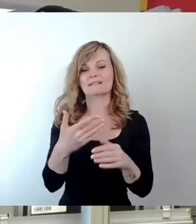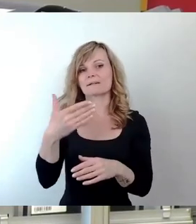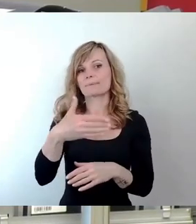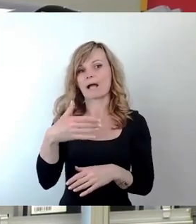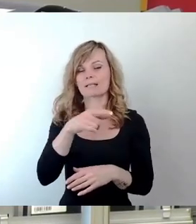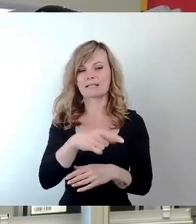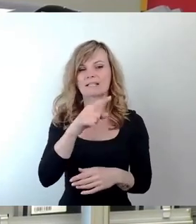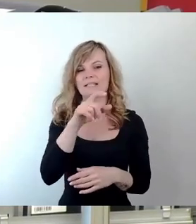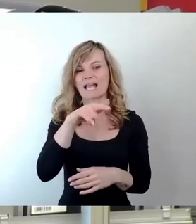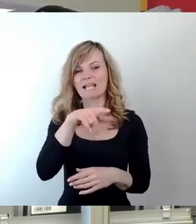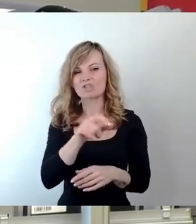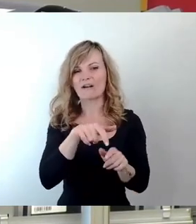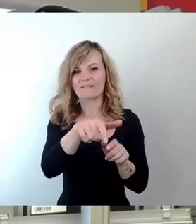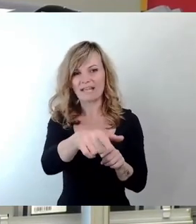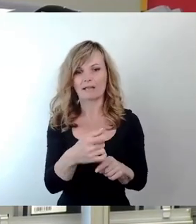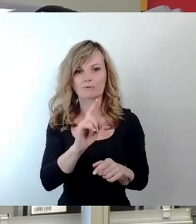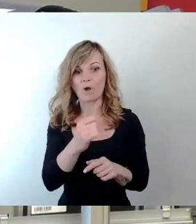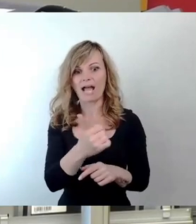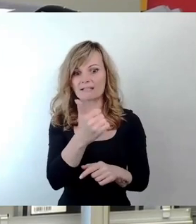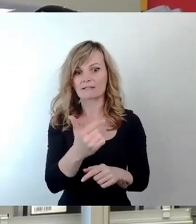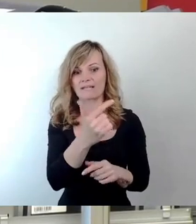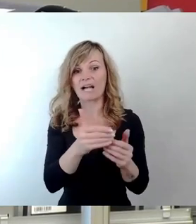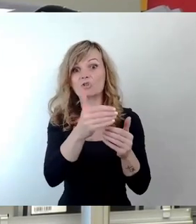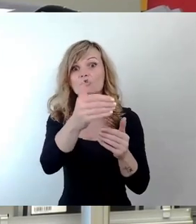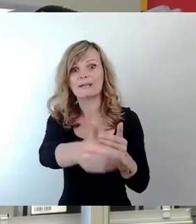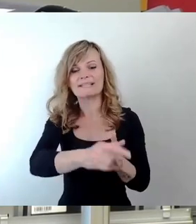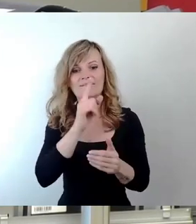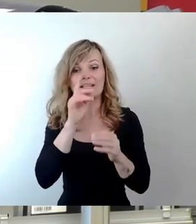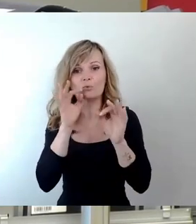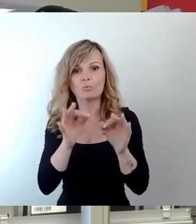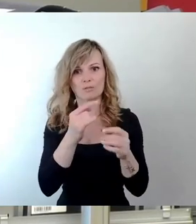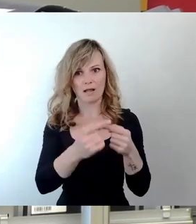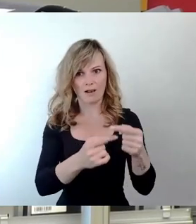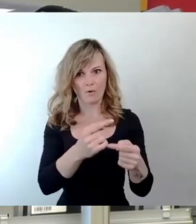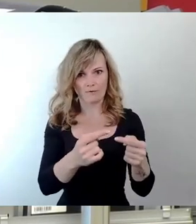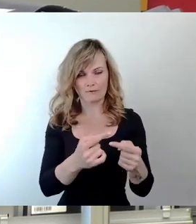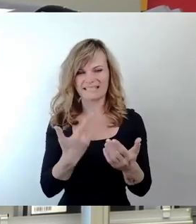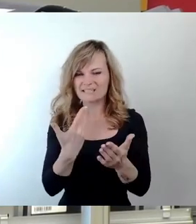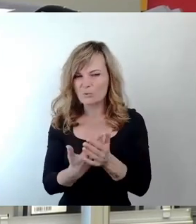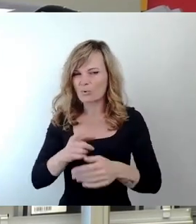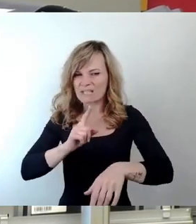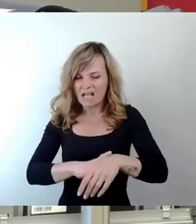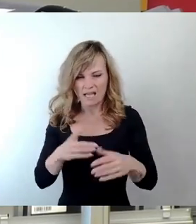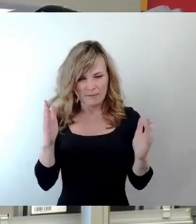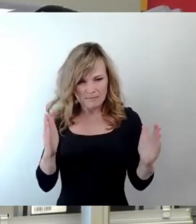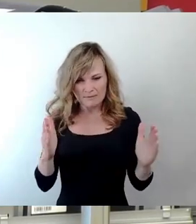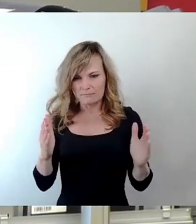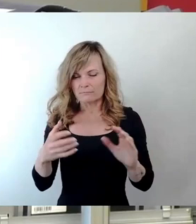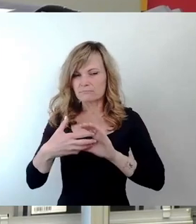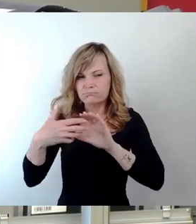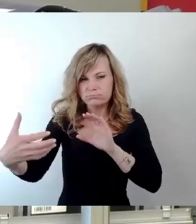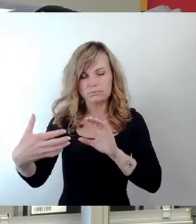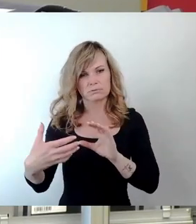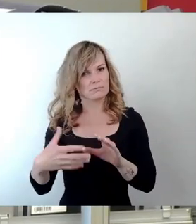wird es im Zallsaal noch ein, zwei Jahre später, wenn alles gut läuft. Das sind tatsächlich Zeitketten, die nicht akzeptabel sind und die uns wirklich